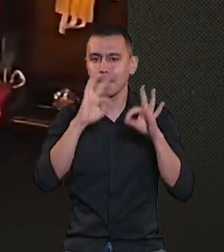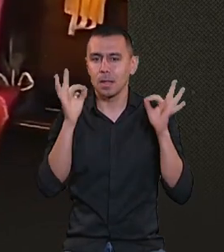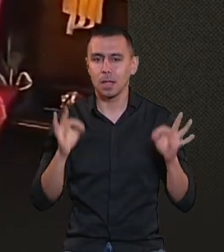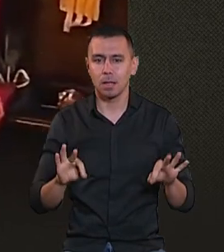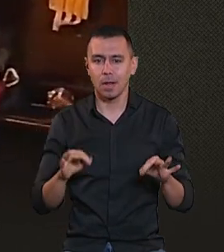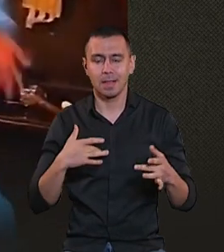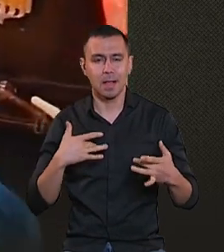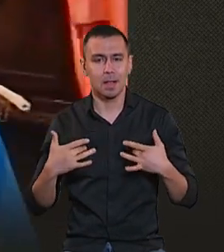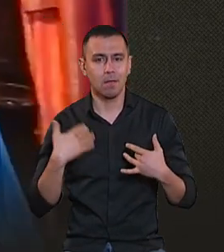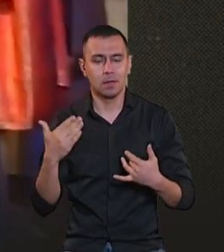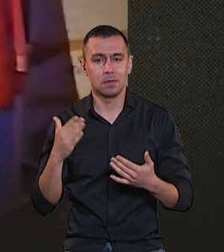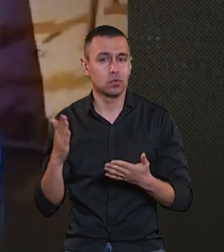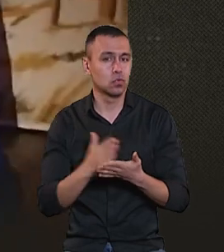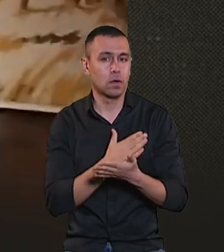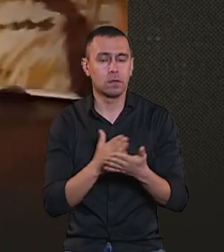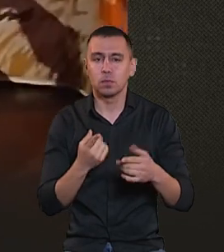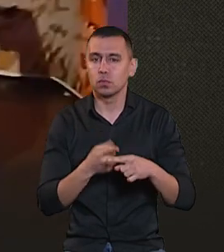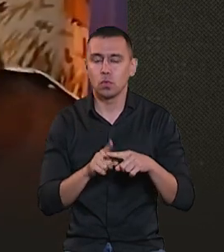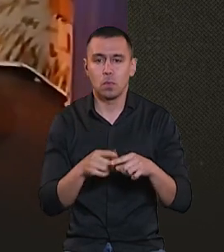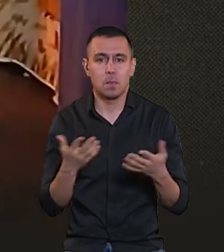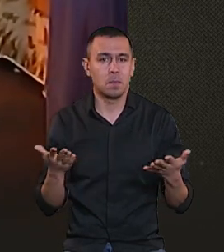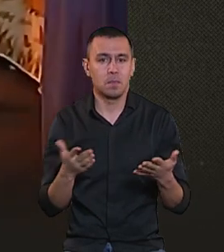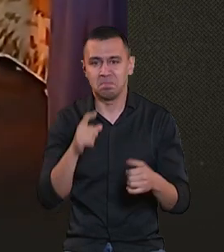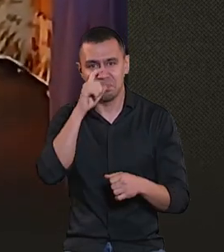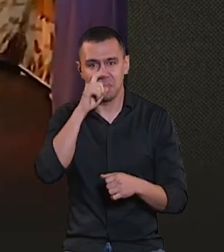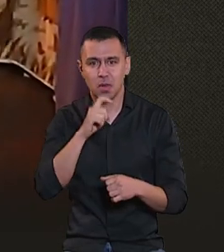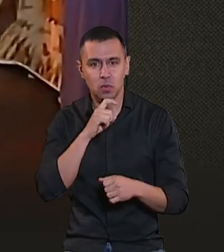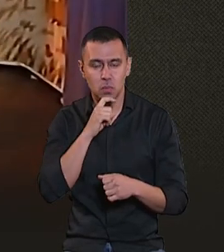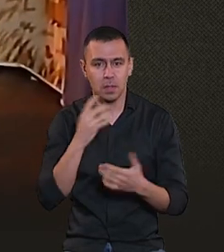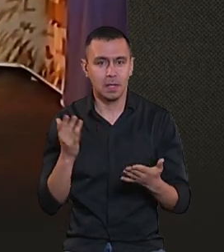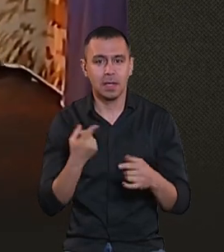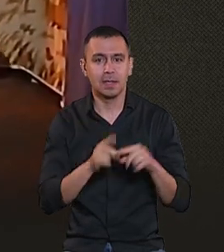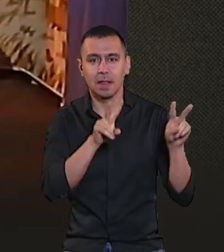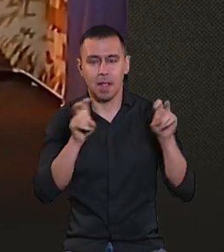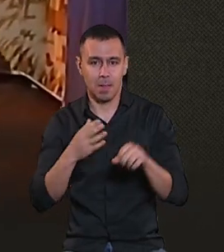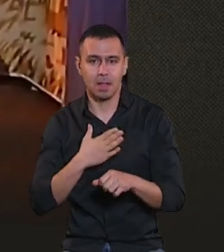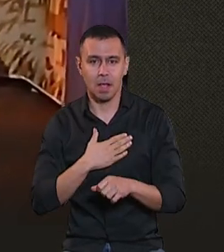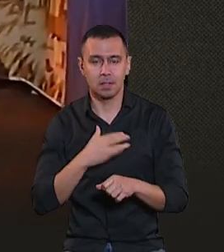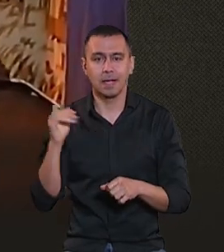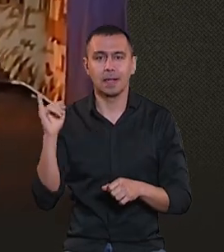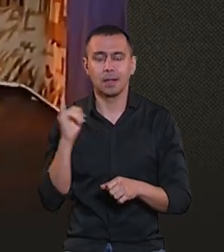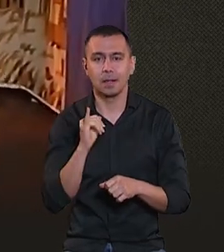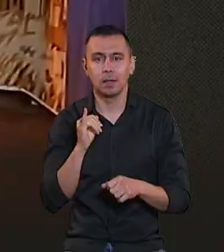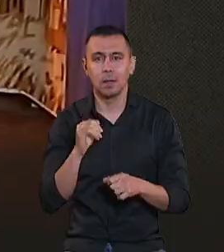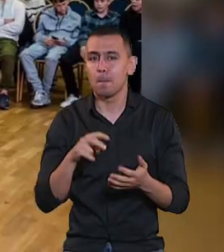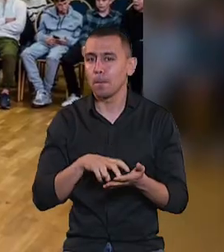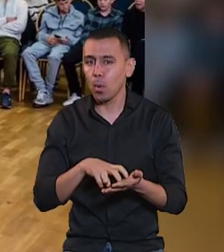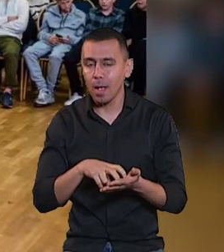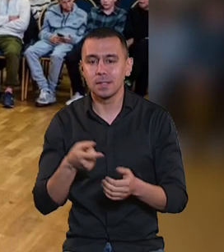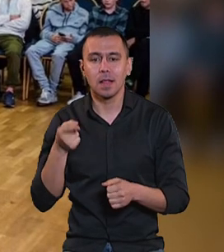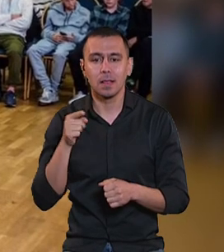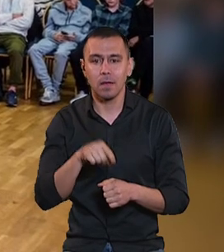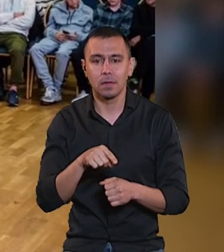театральне, вони взагалі цього якось і не розуміють, і ці теми наші, і бояться навіть